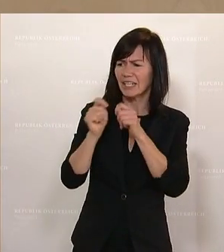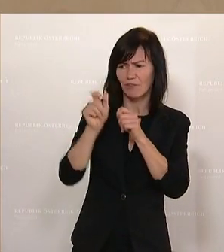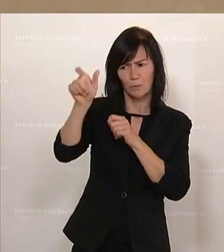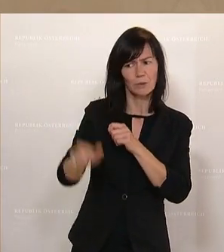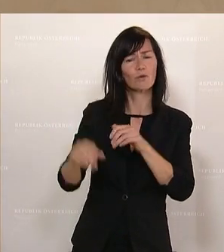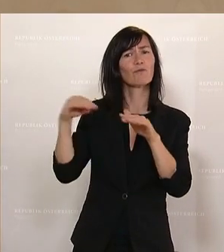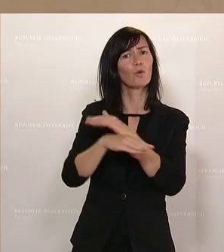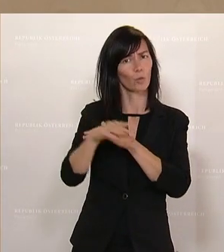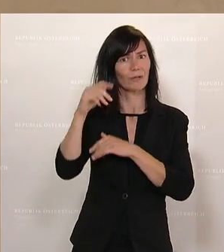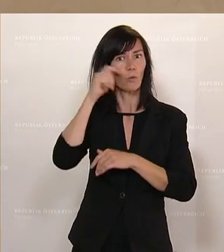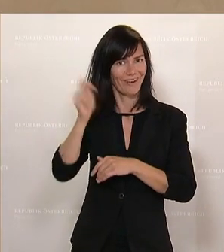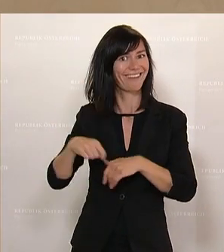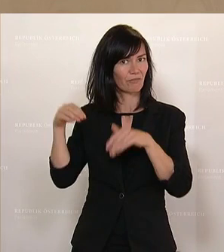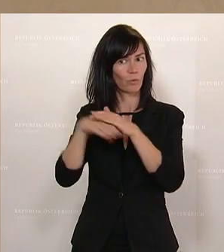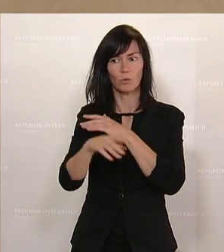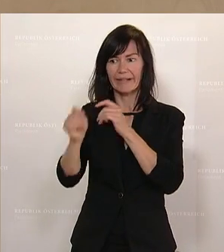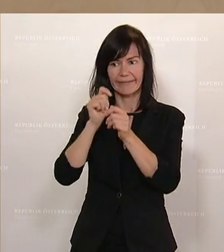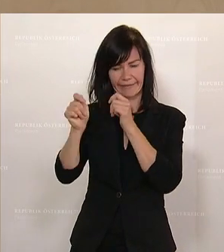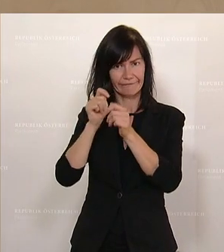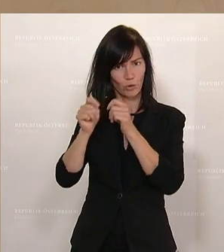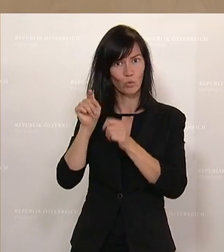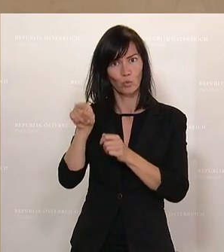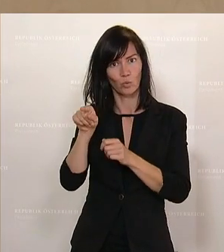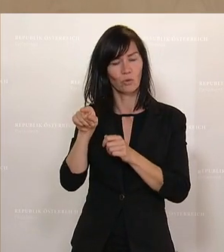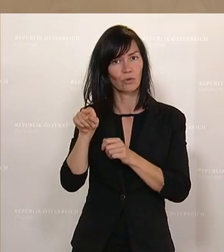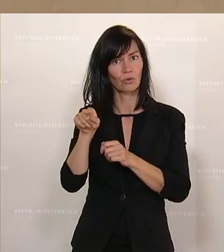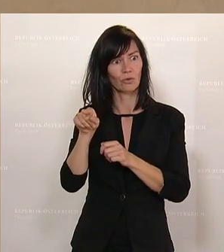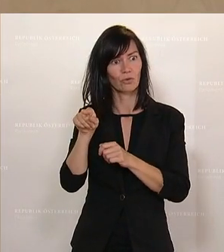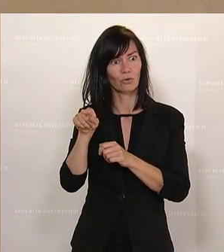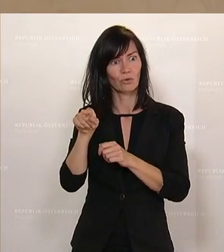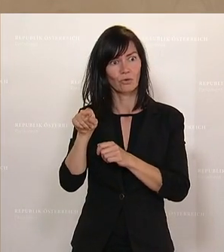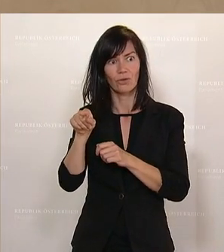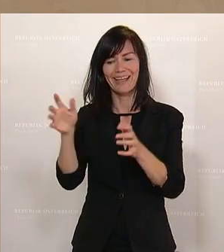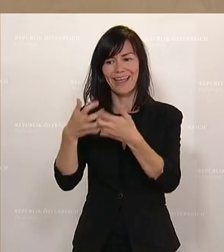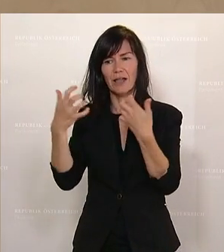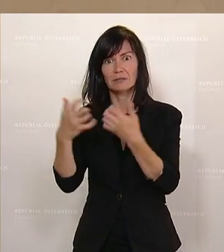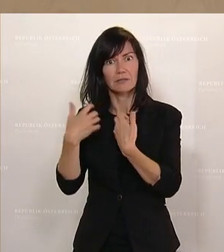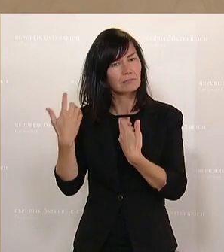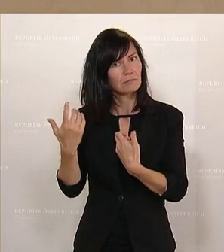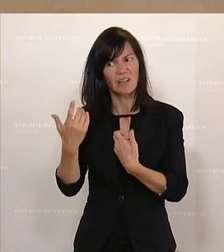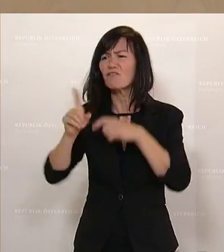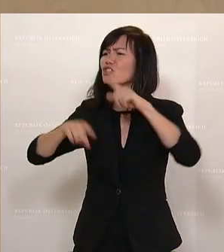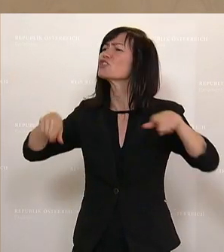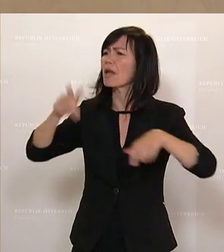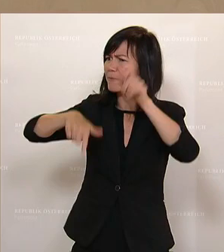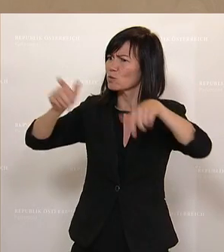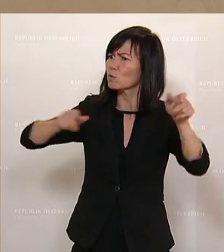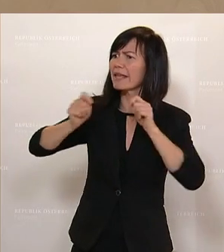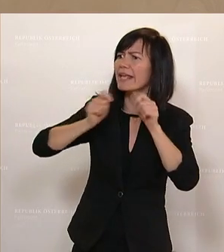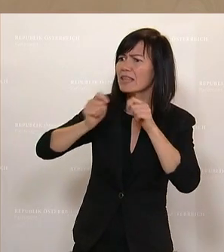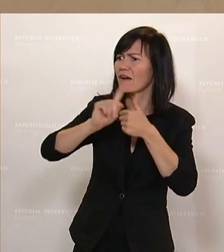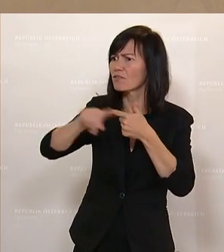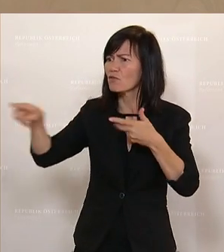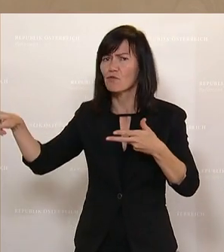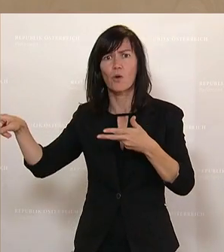aus der Ukraine, die immer wieder das Gleiche gesagt haben, ich habe mir